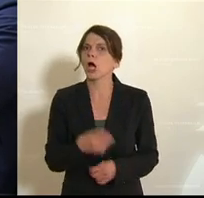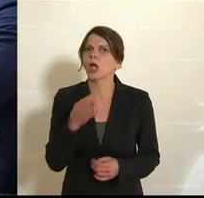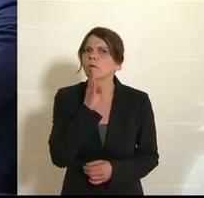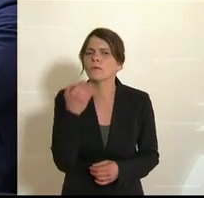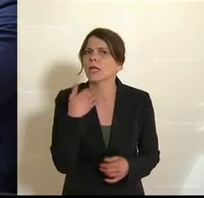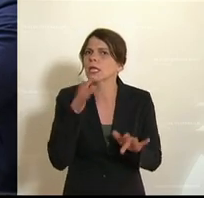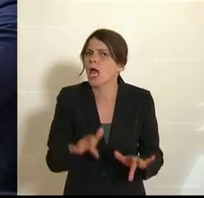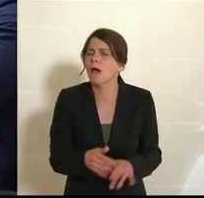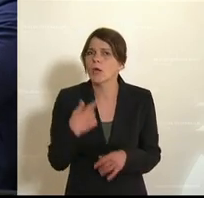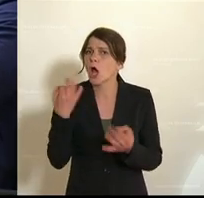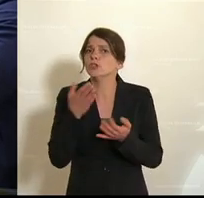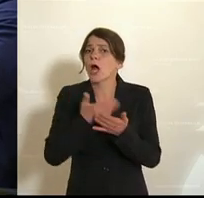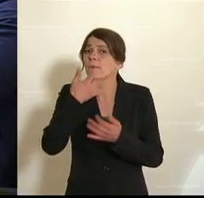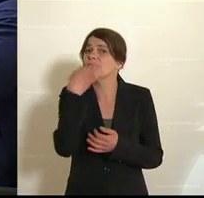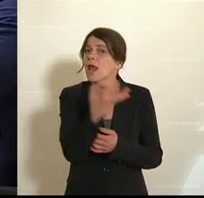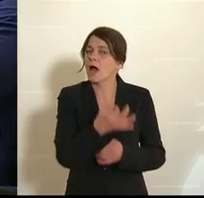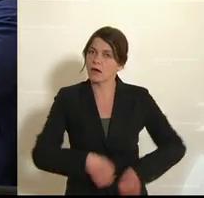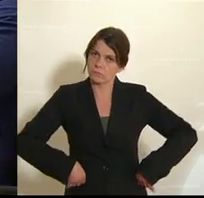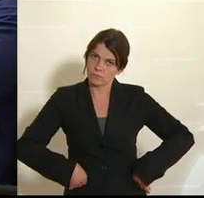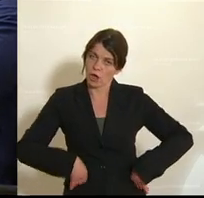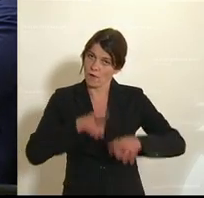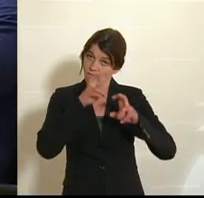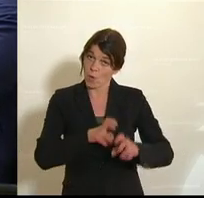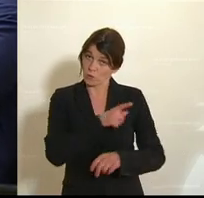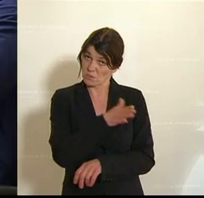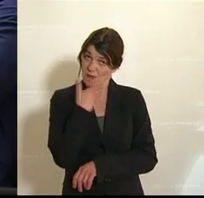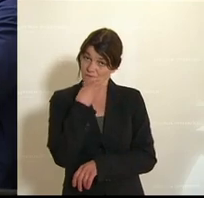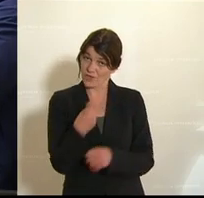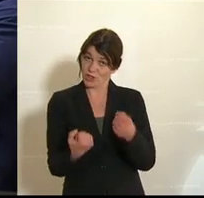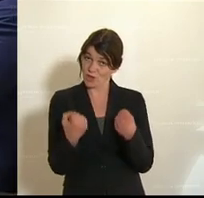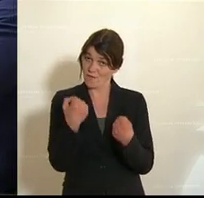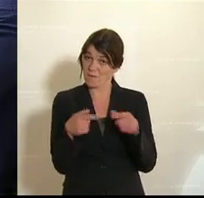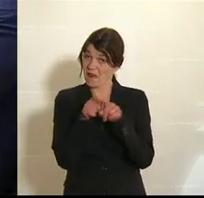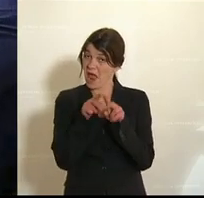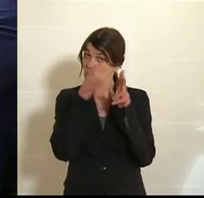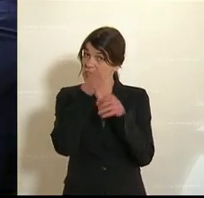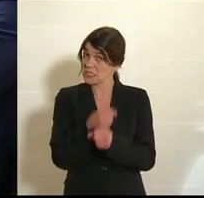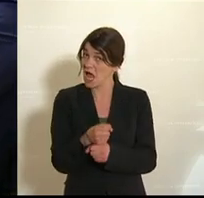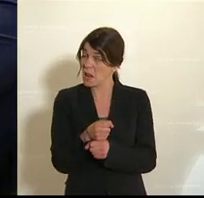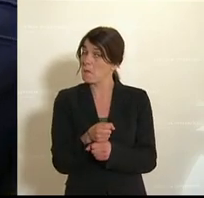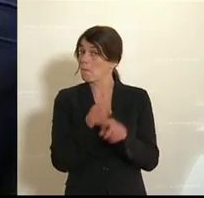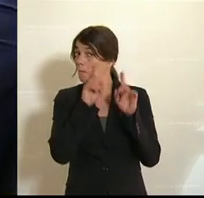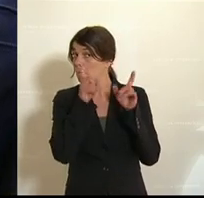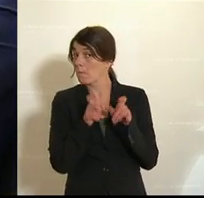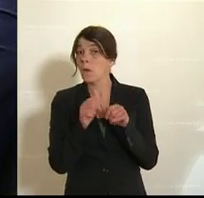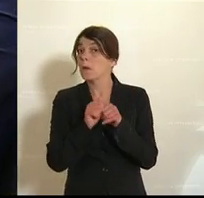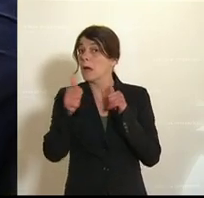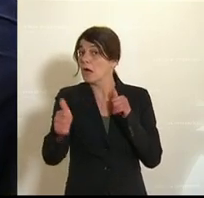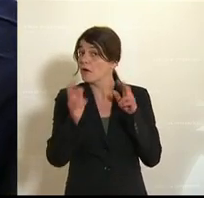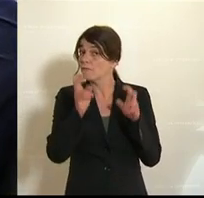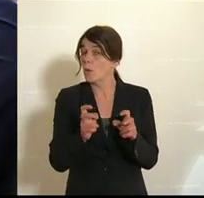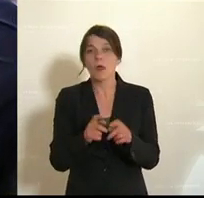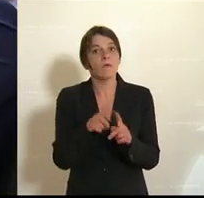da, aber ich habe schon einmal die Frage gestellt. Wohnen Sie denn mit Ihrem Fashion-Chauffeur im gleichen Haushalt oder wohnen Sie nicht mit ihm im gleichen Haushalt?